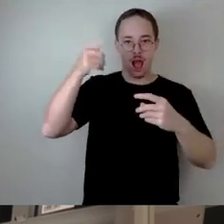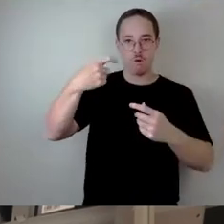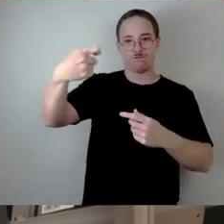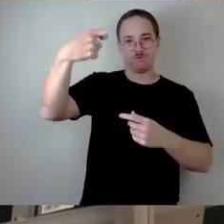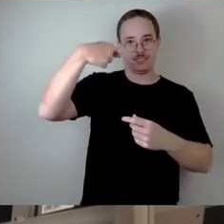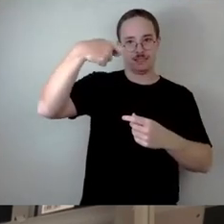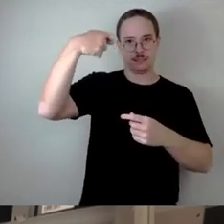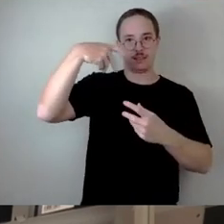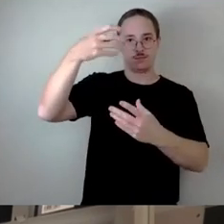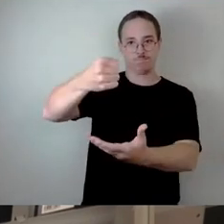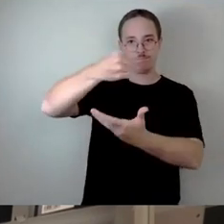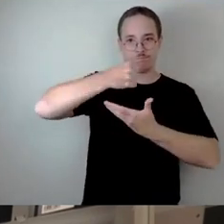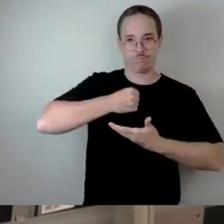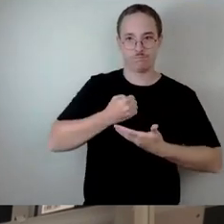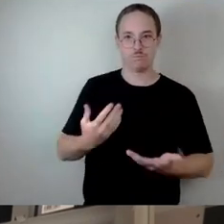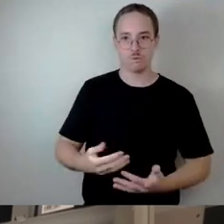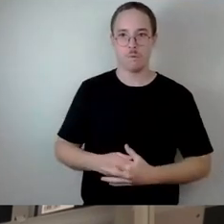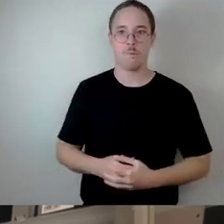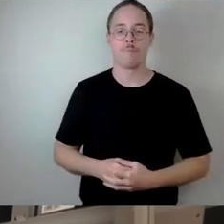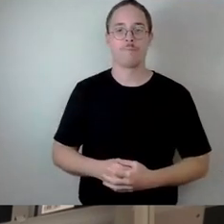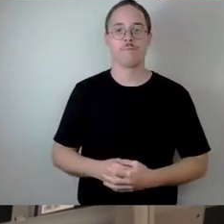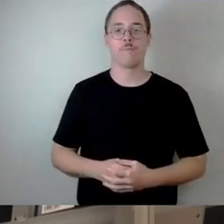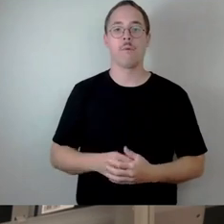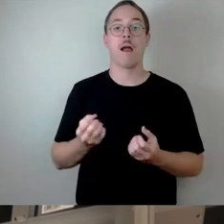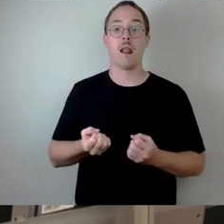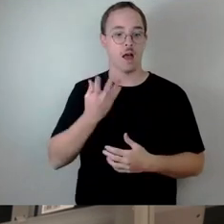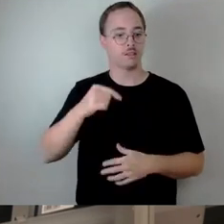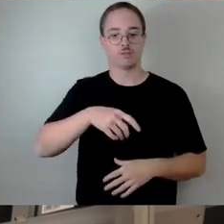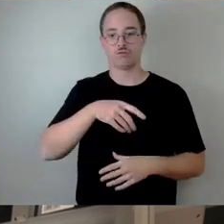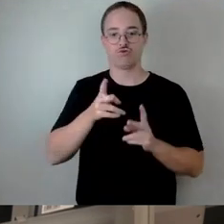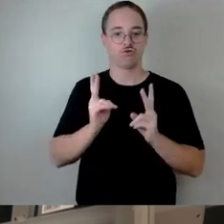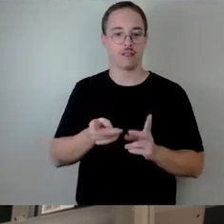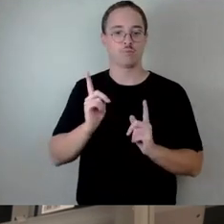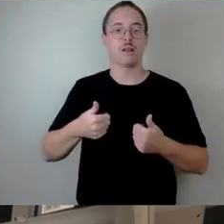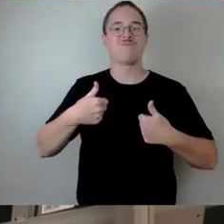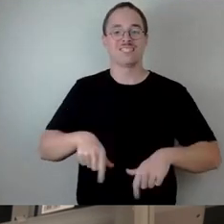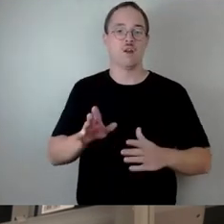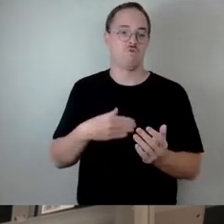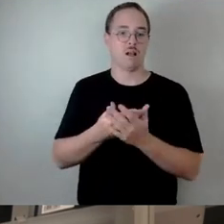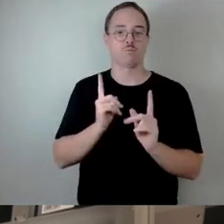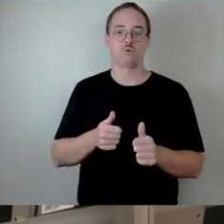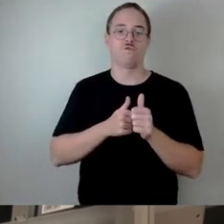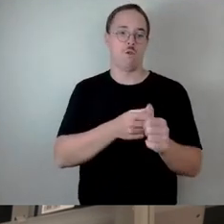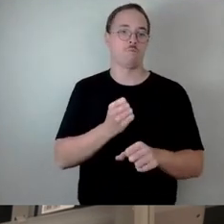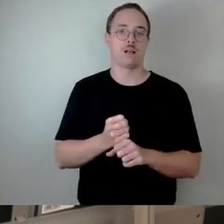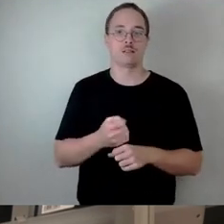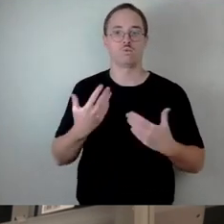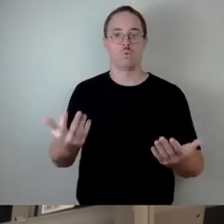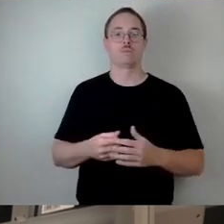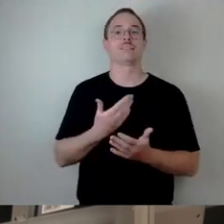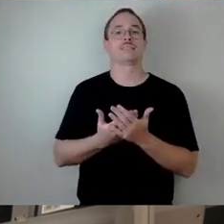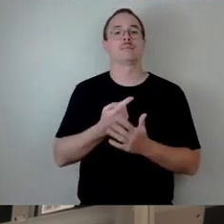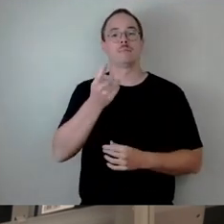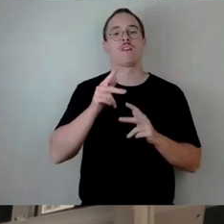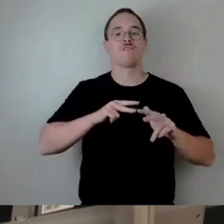um Pflichtaufgaben dieser Stadt, von daher werden wir auch dieser Vorlage, so wie sie uns von der Verwaltung vorgelegt ist, zustimmen. Aber wir